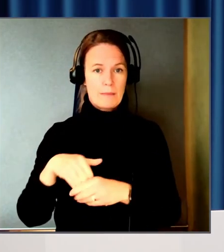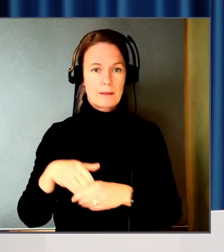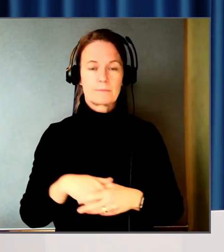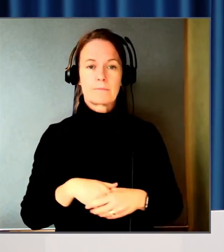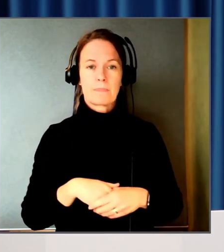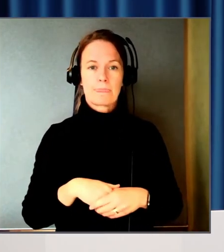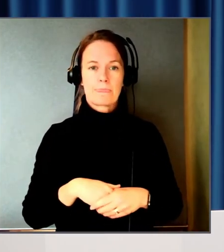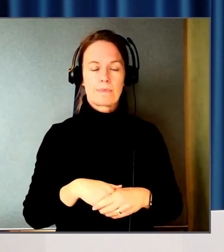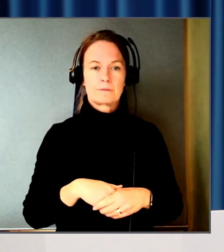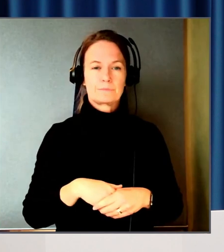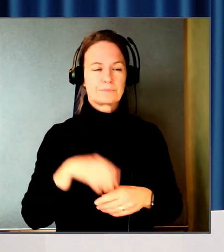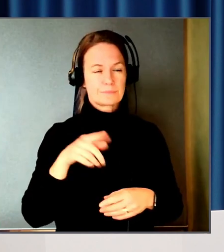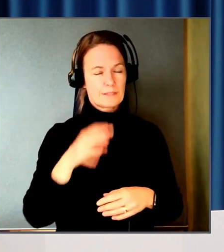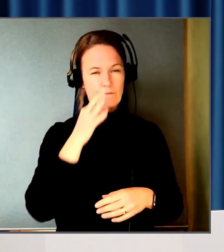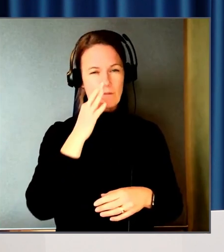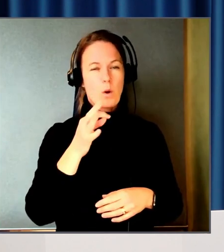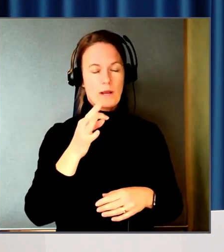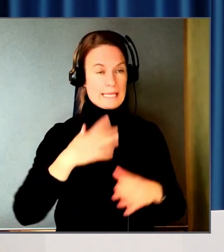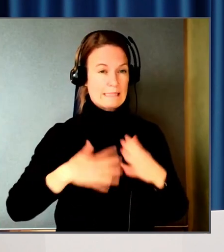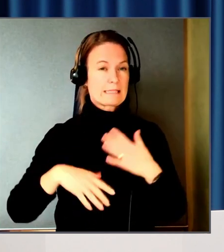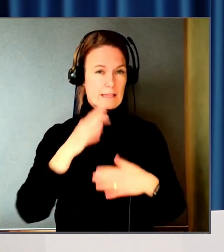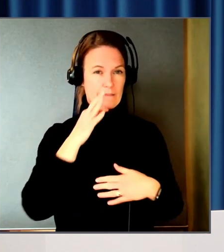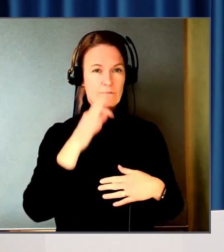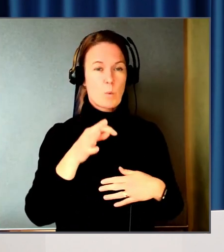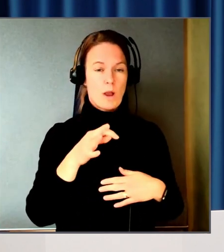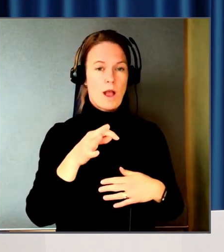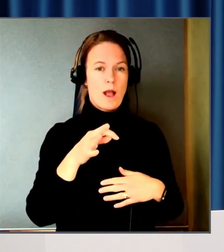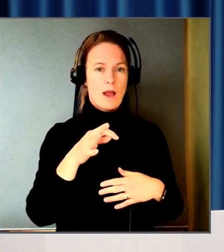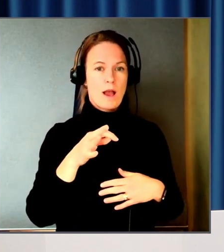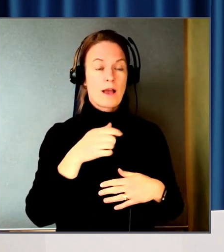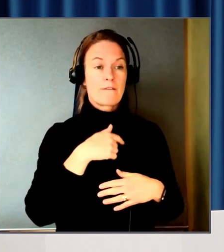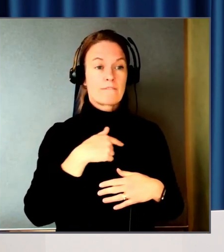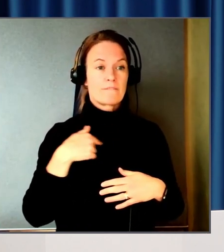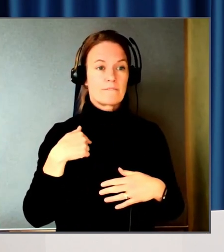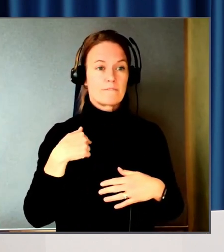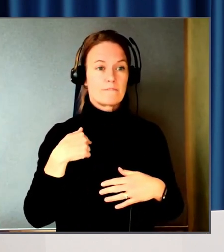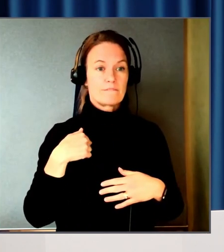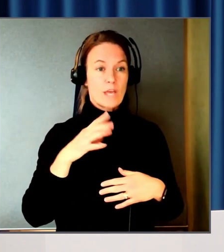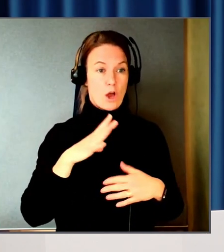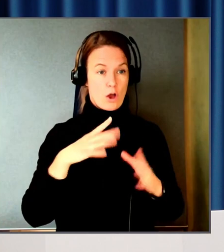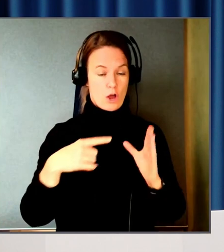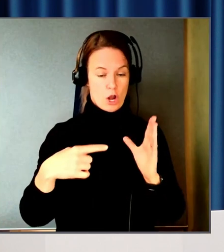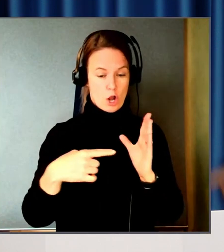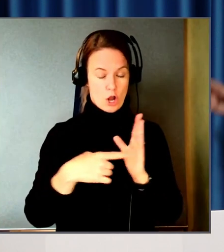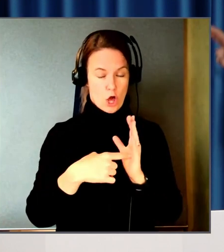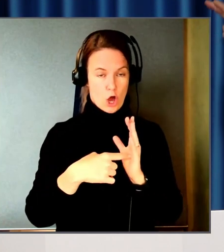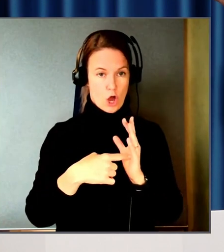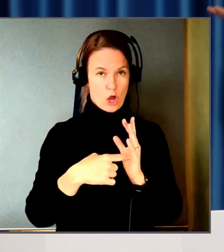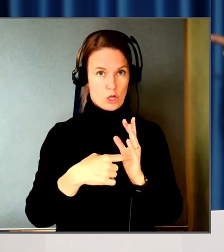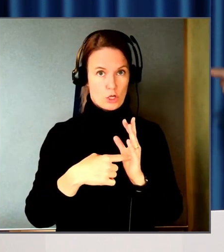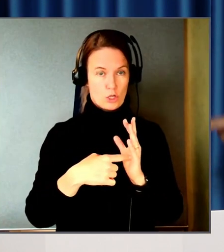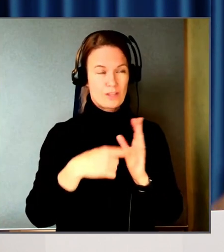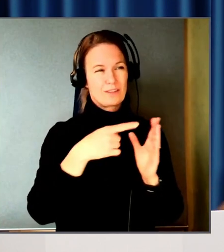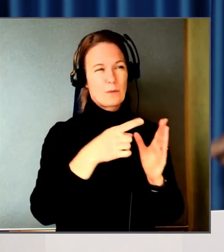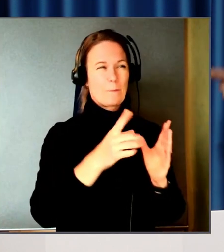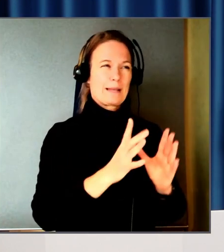Den där frågan är ju, det är väldigt intressant. Alltså, vi har ju lagar. De lever ju så att säga sina egna